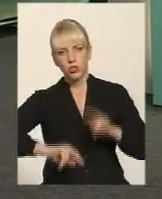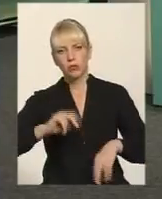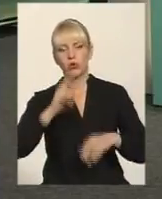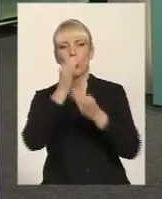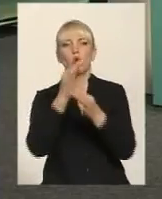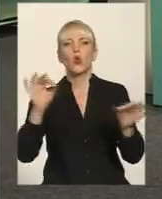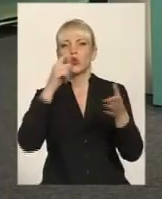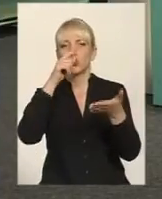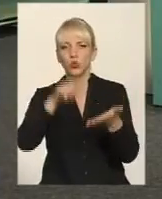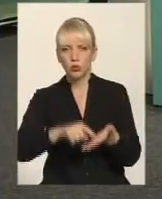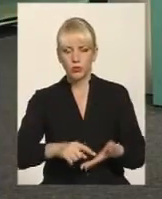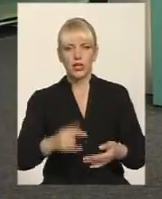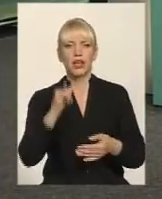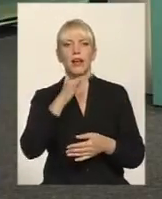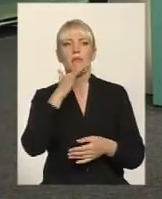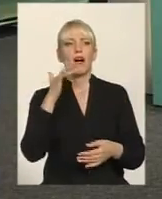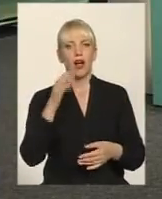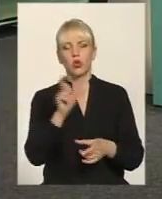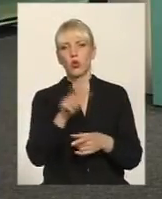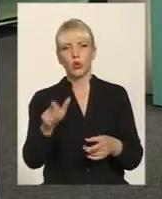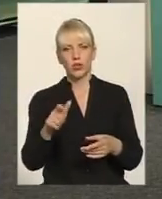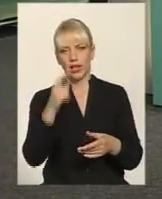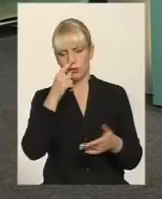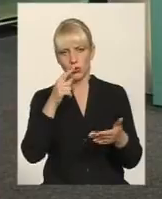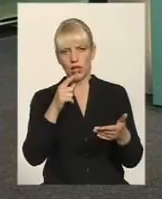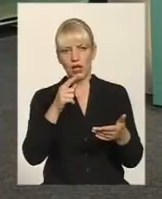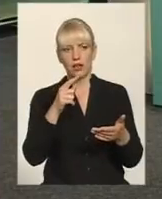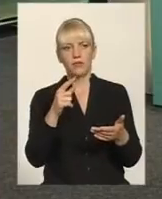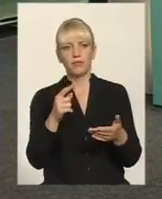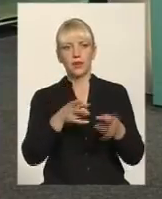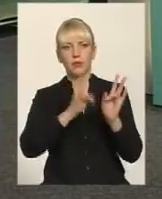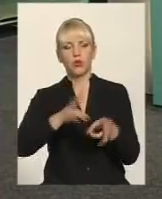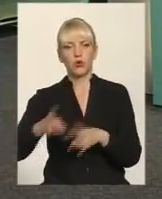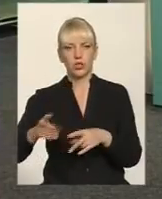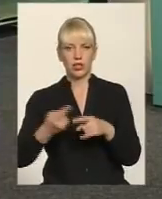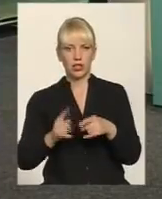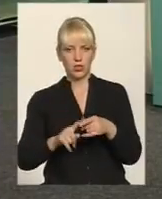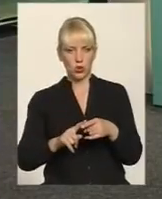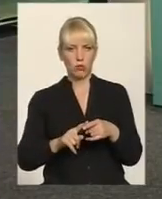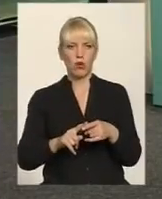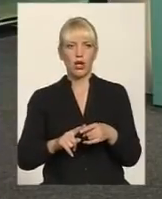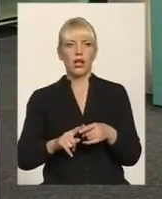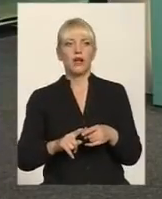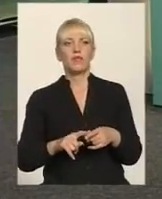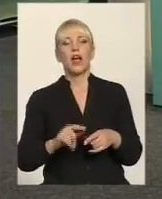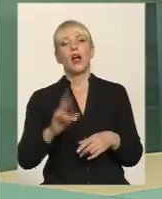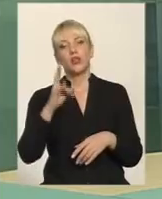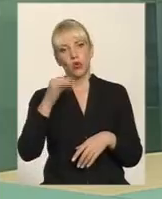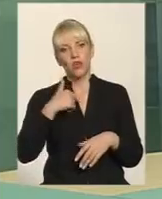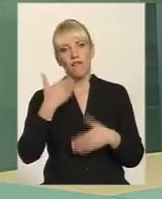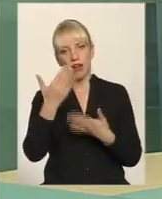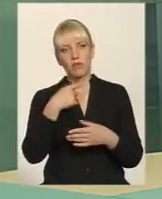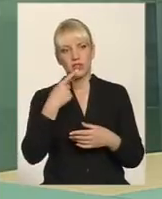доступне, і багато людей погоріло на цьому, повіривши в ці питання. Я вам скажу, багато людей і отримали